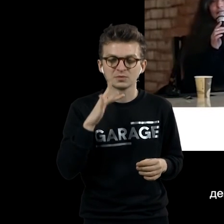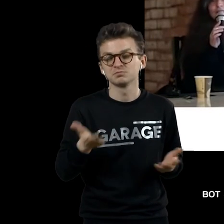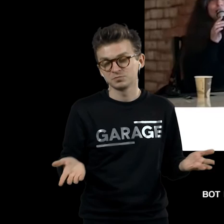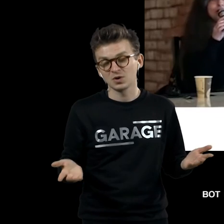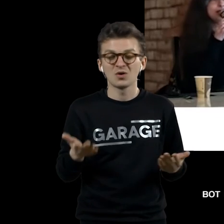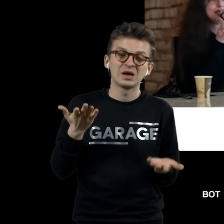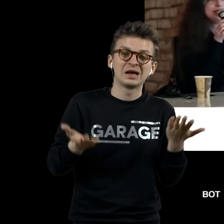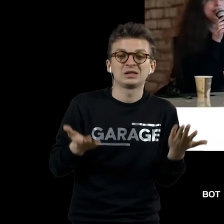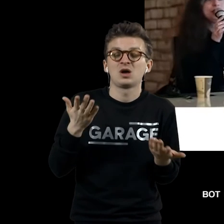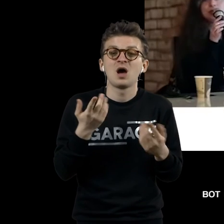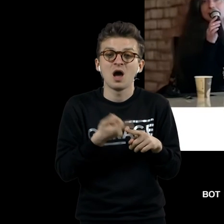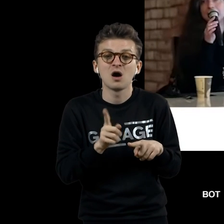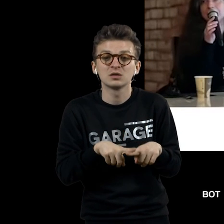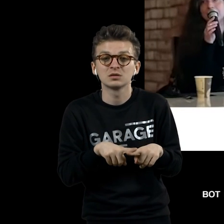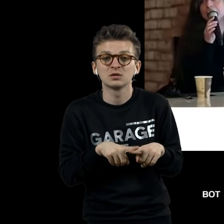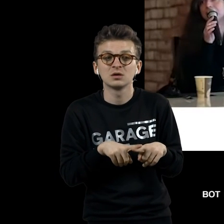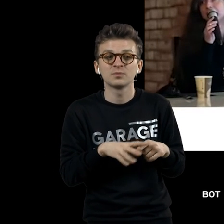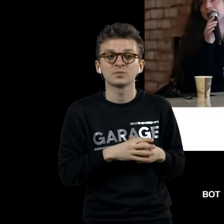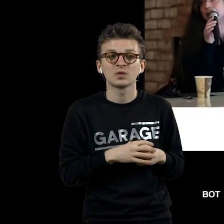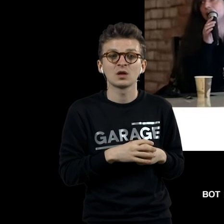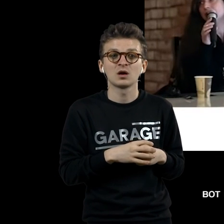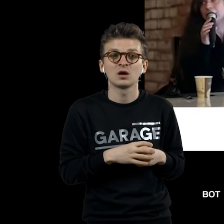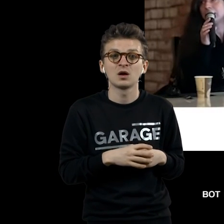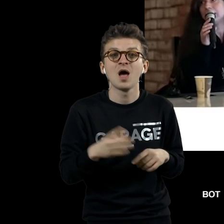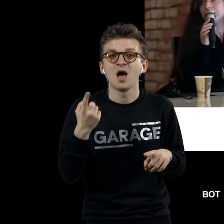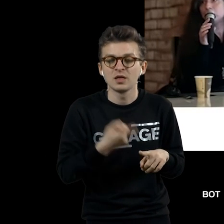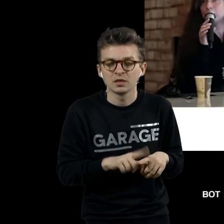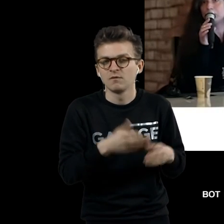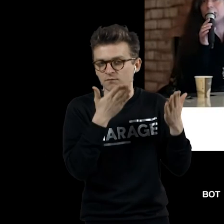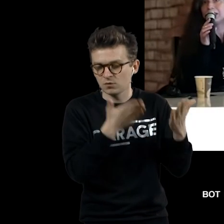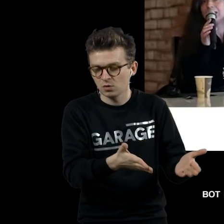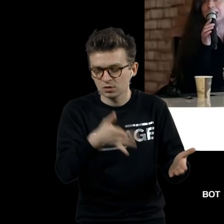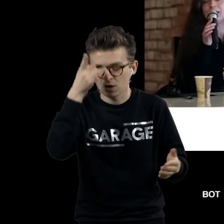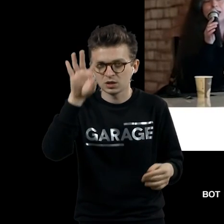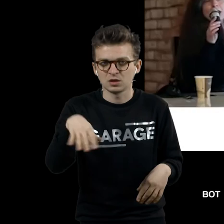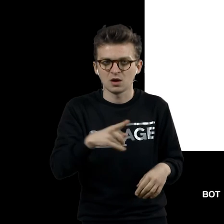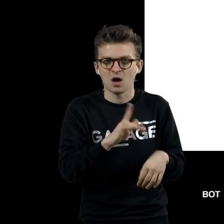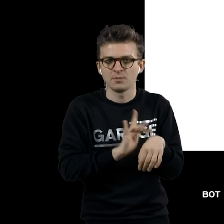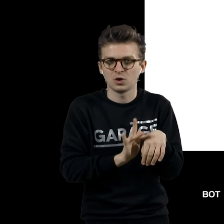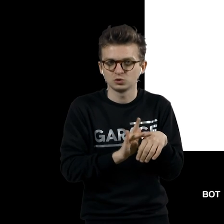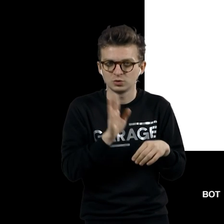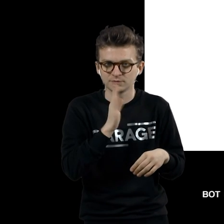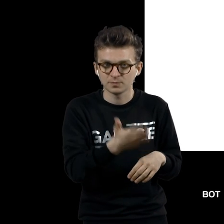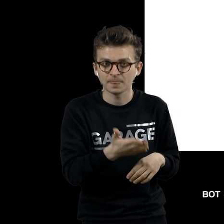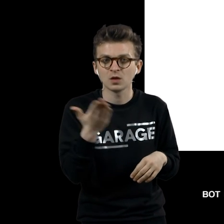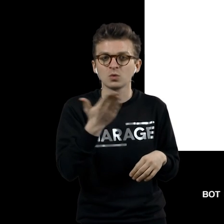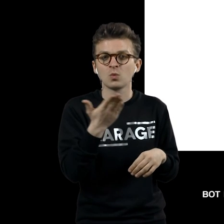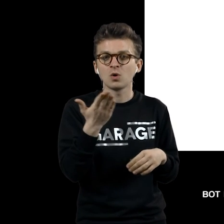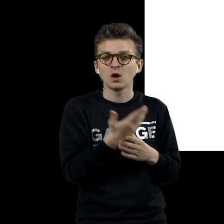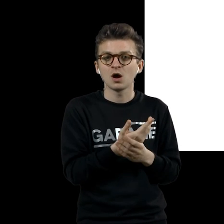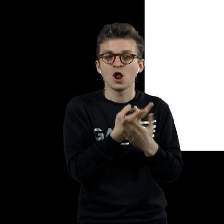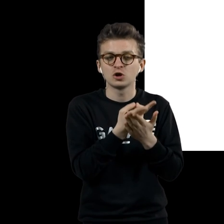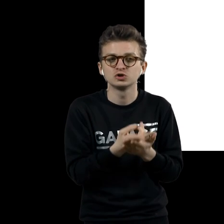Так или иначе, это самая классическая обнаженная, наконец, вот ее показали, которая лежит на фоне